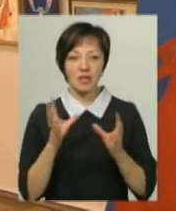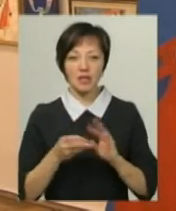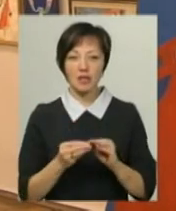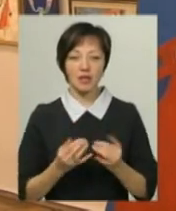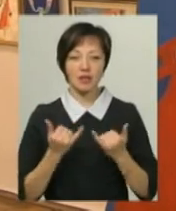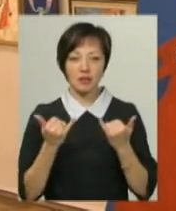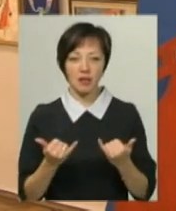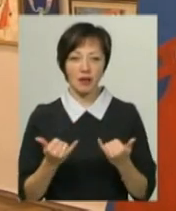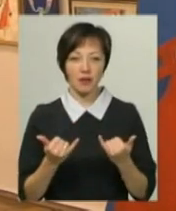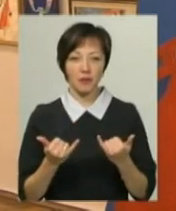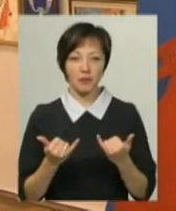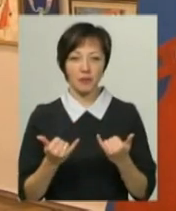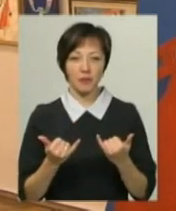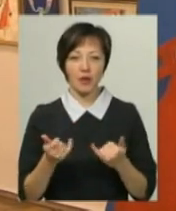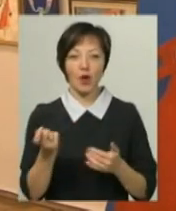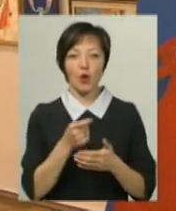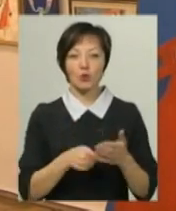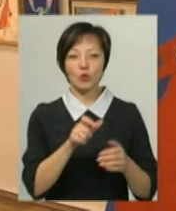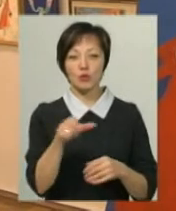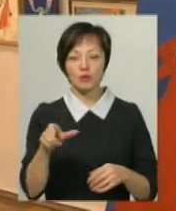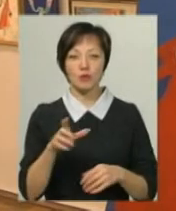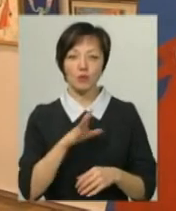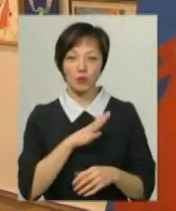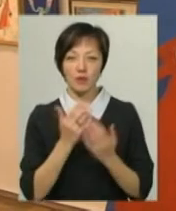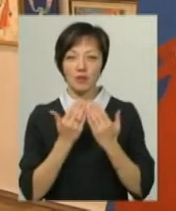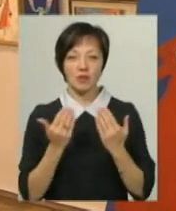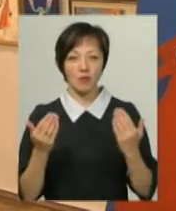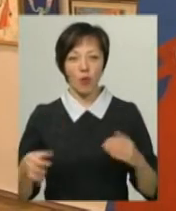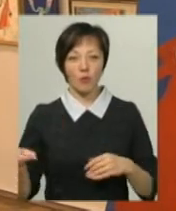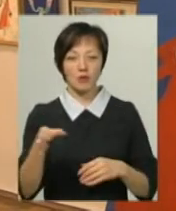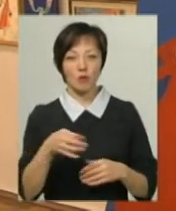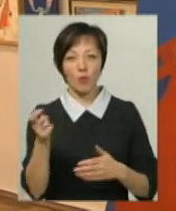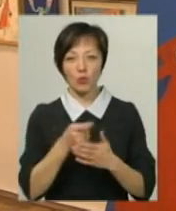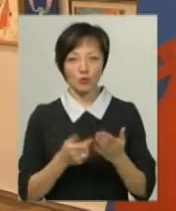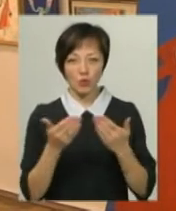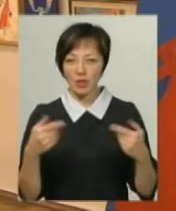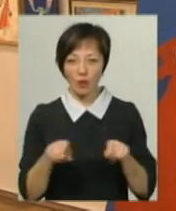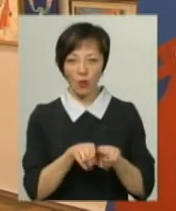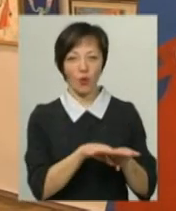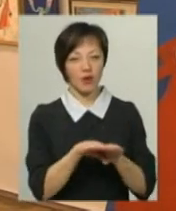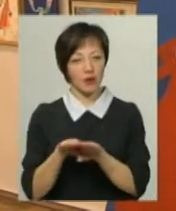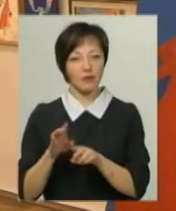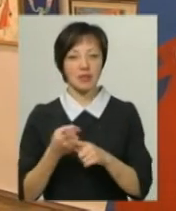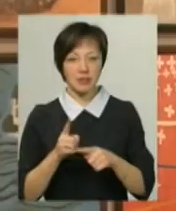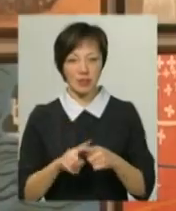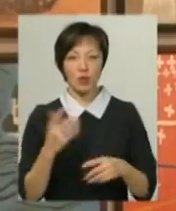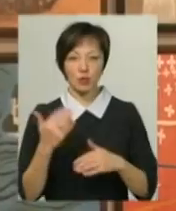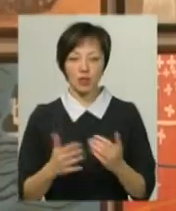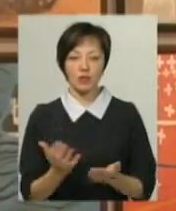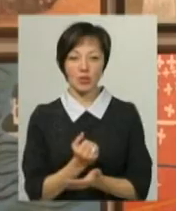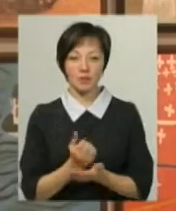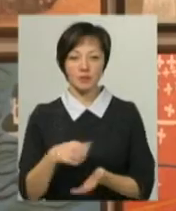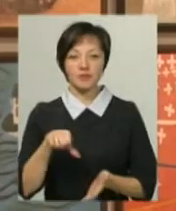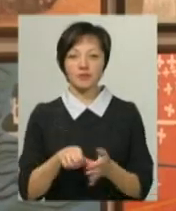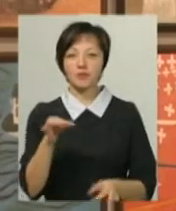для художників бути виставленими в обласному художньому музеї такого рівня – це вже досягне. Член